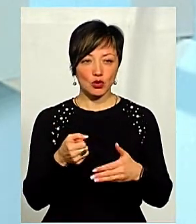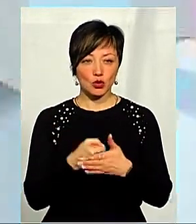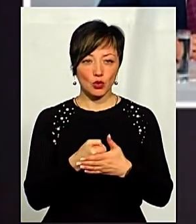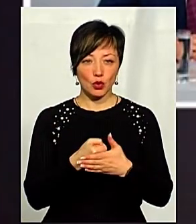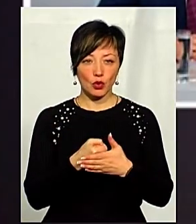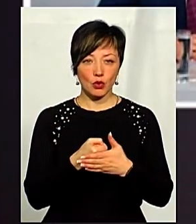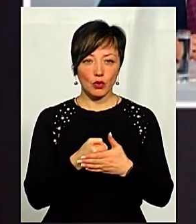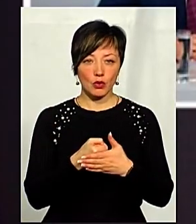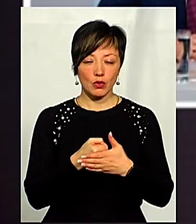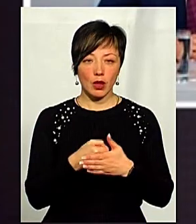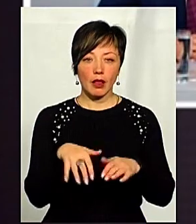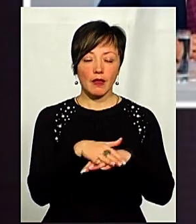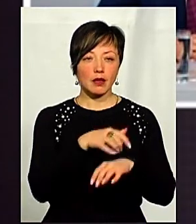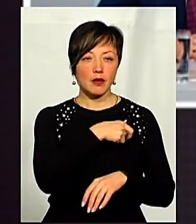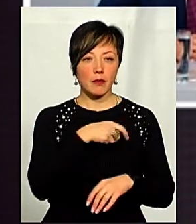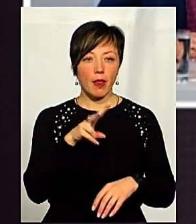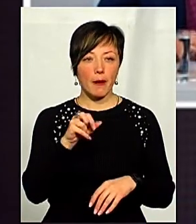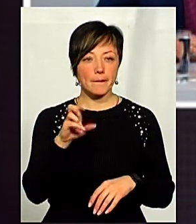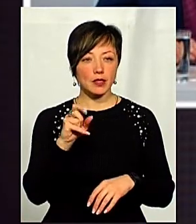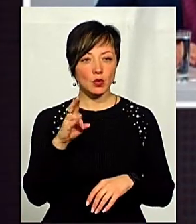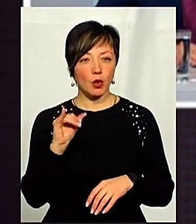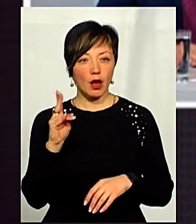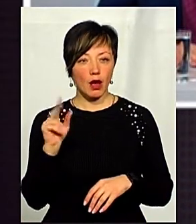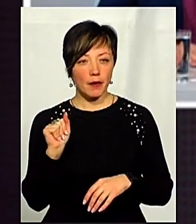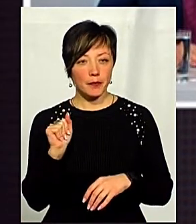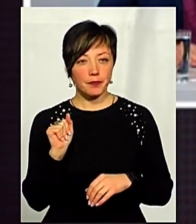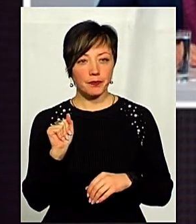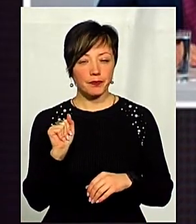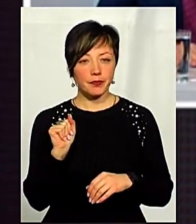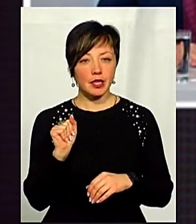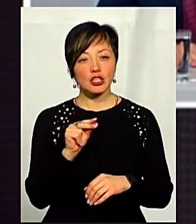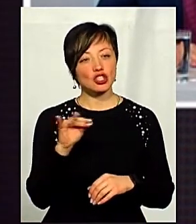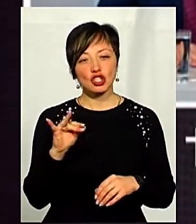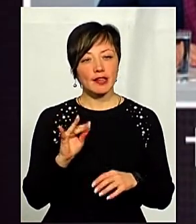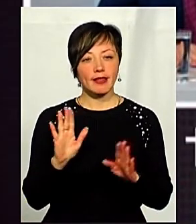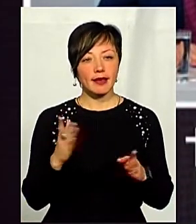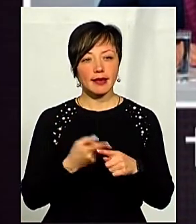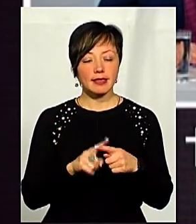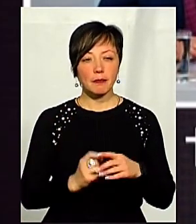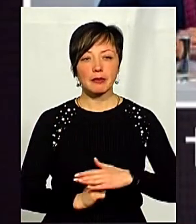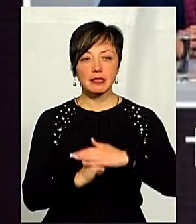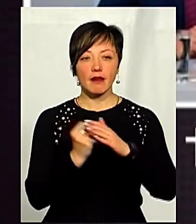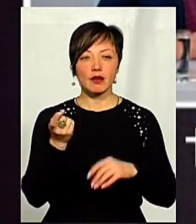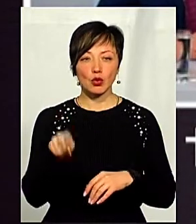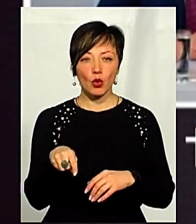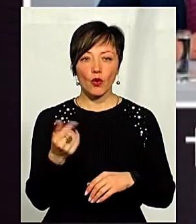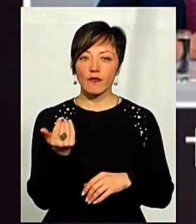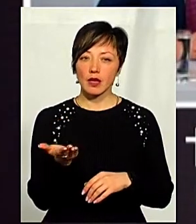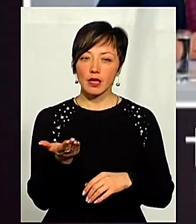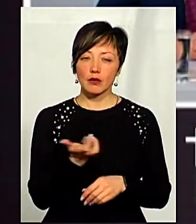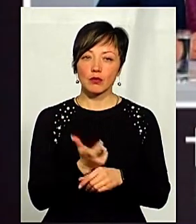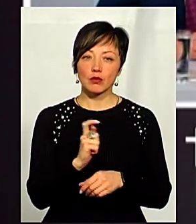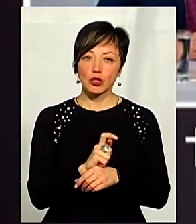безопраційного нардепа Абазюка. І чи ні, це якраз підстава того, що ви